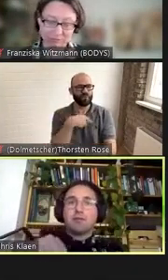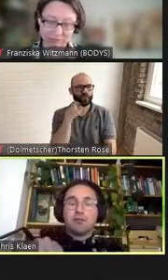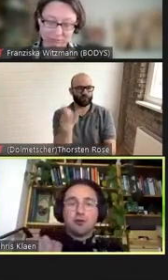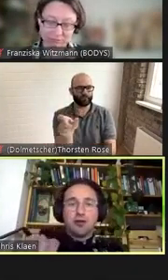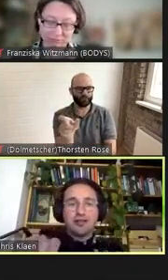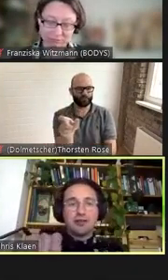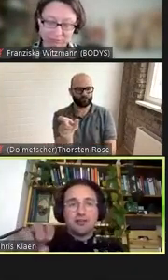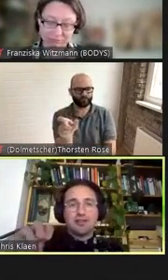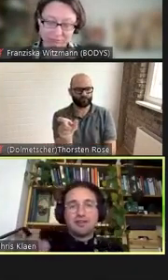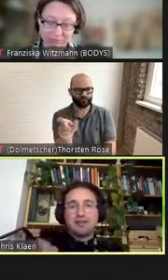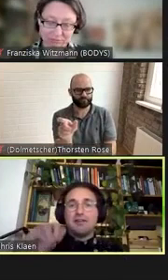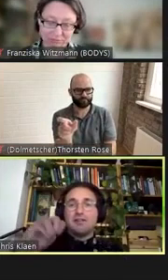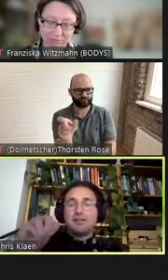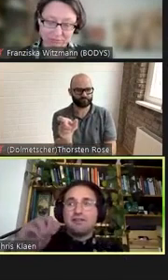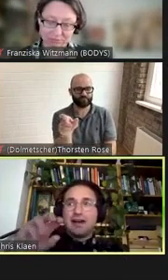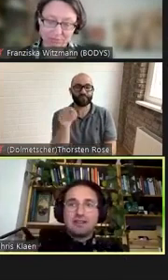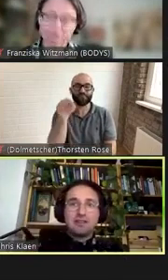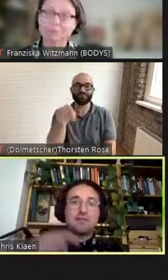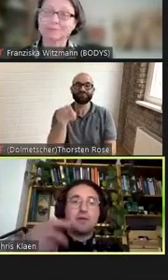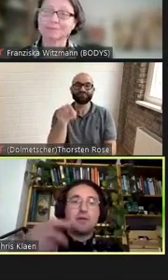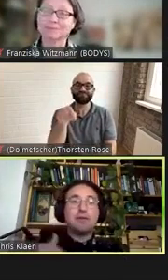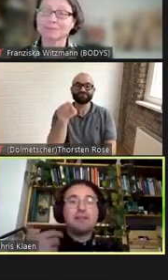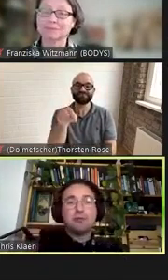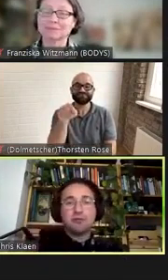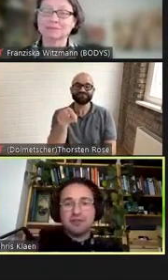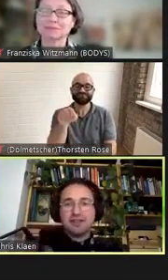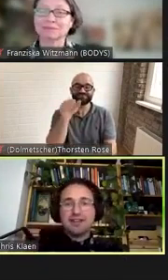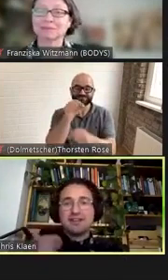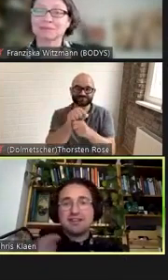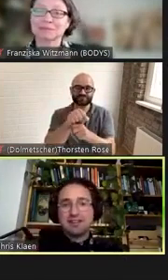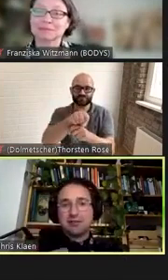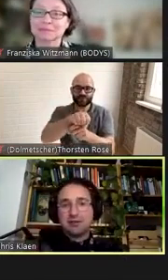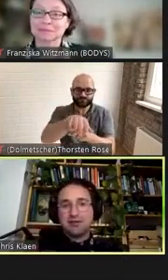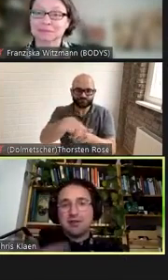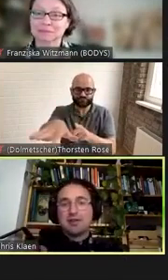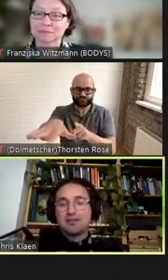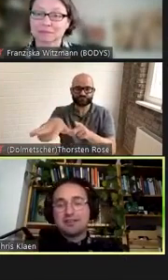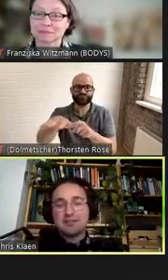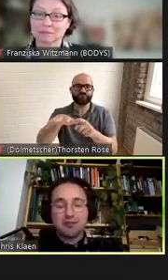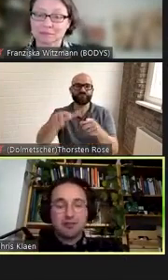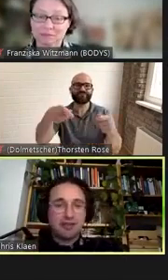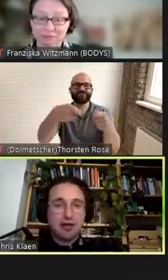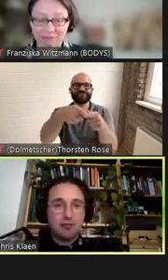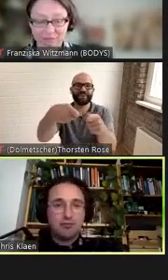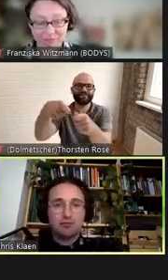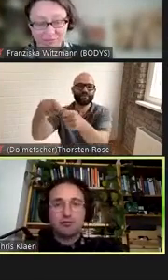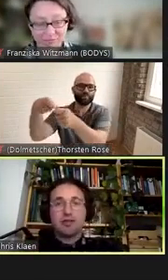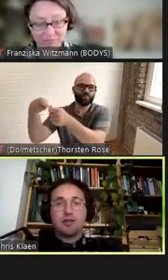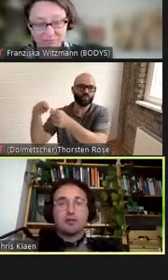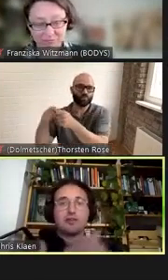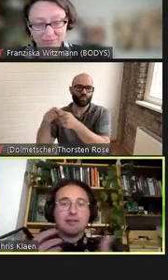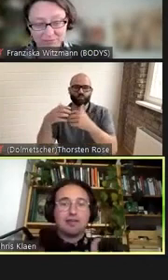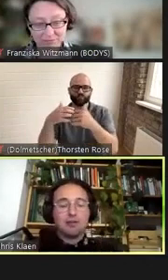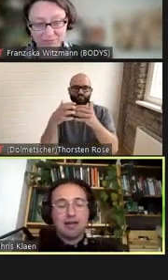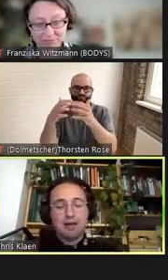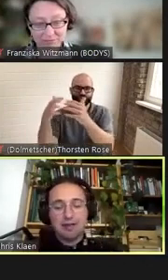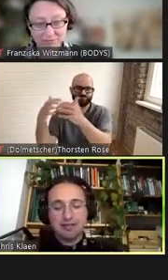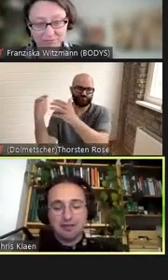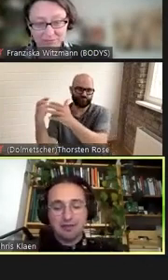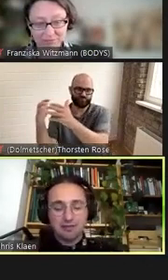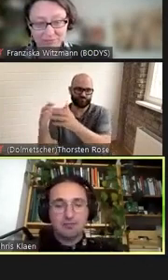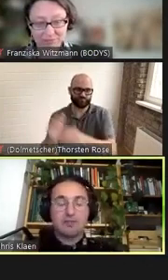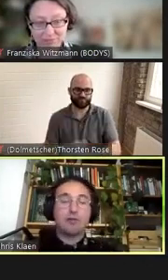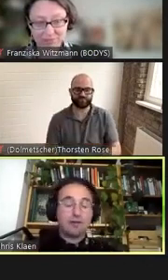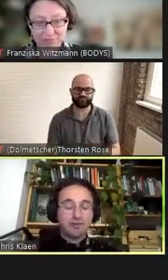aber wo wir von dort aus dann weitere Verbindungen sehen können, die sich von dort aus auftun und damit dann auch